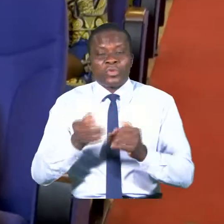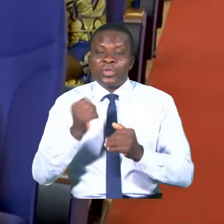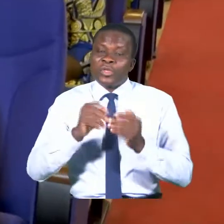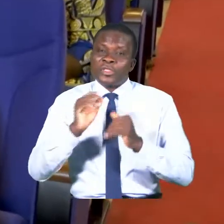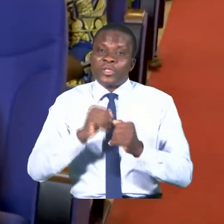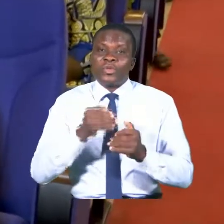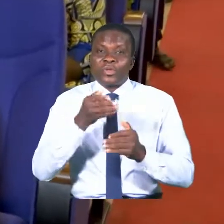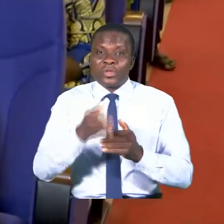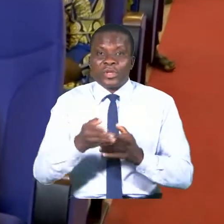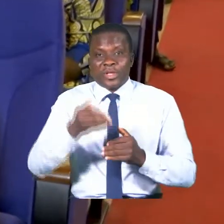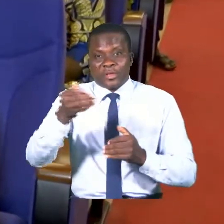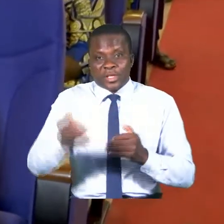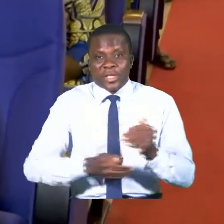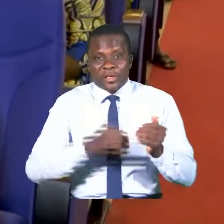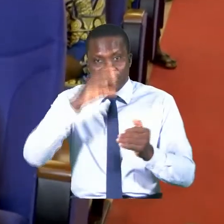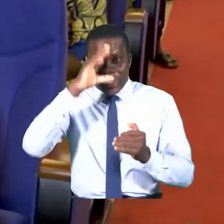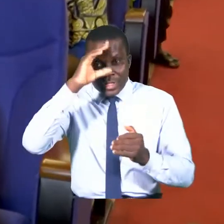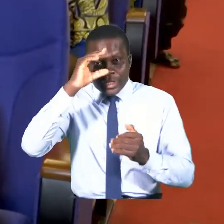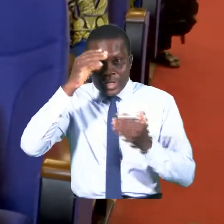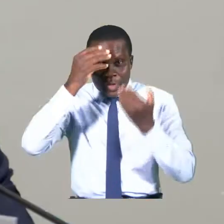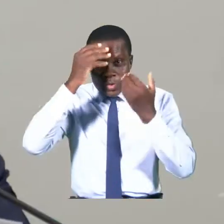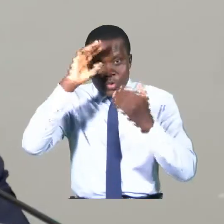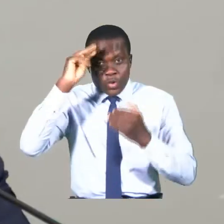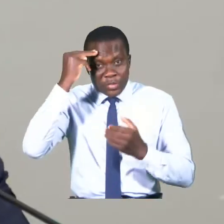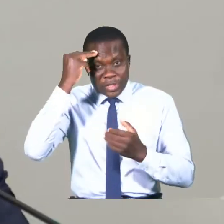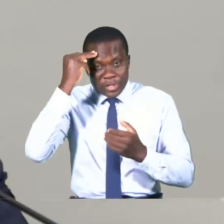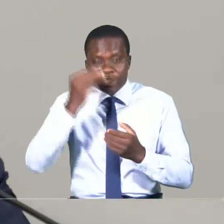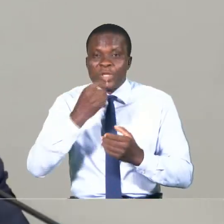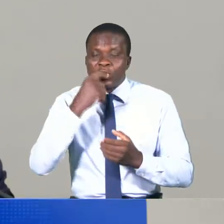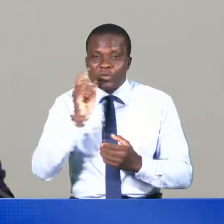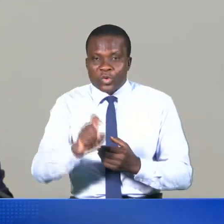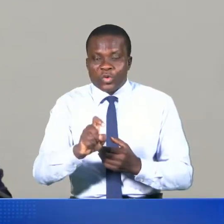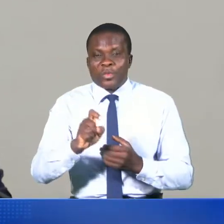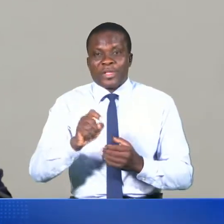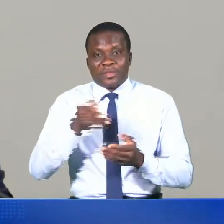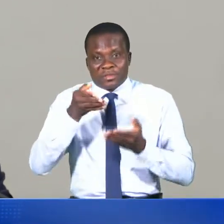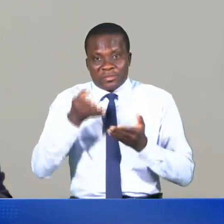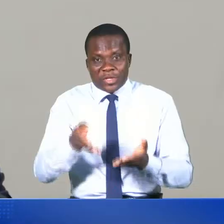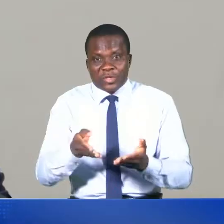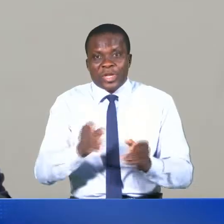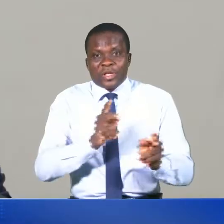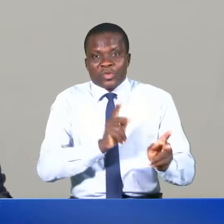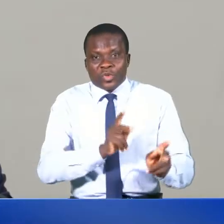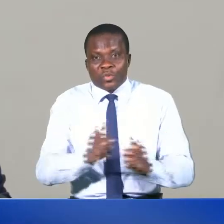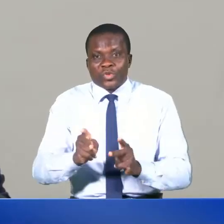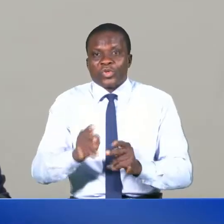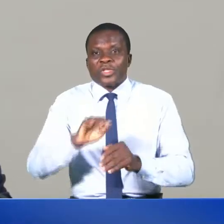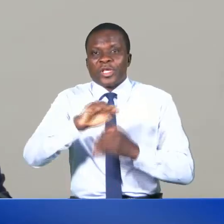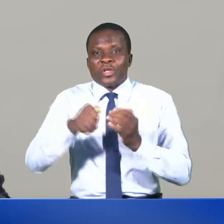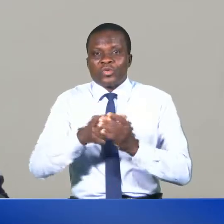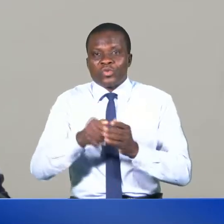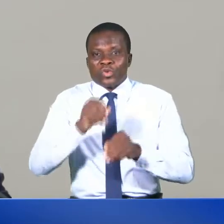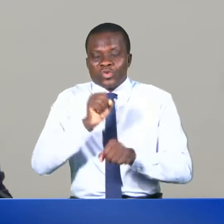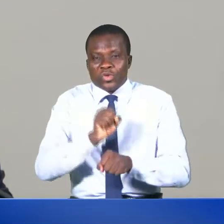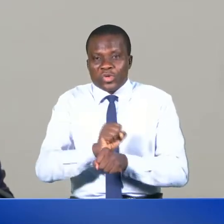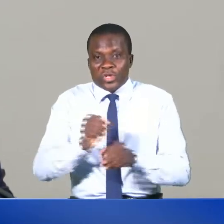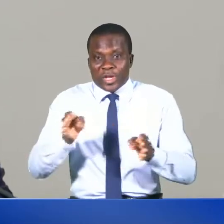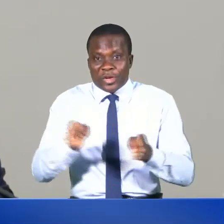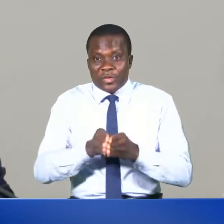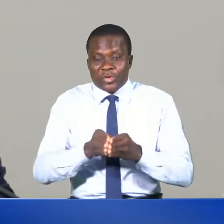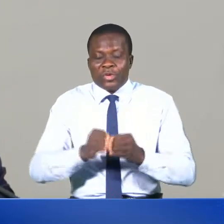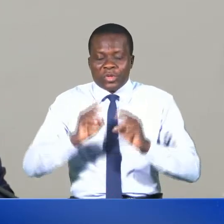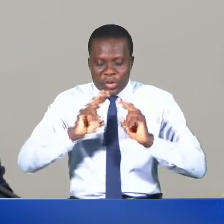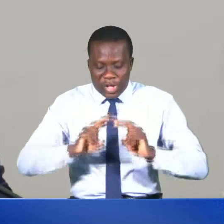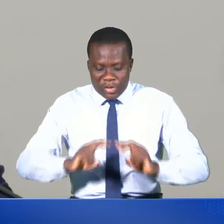'effort qu'invite Jean-Michel Abimbola. Je vous recommande dès lors de procéder tout au long de cet atelier à un